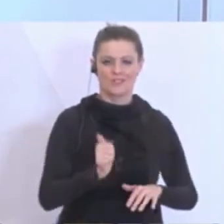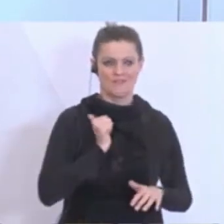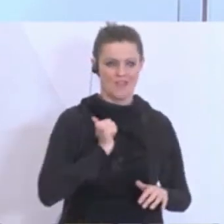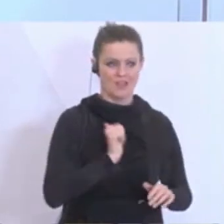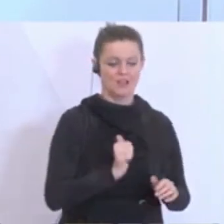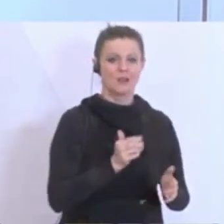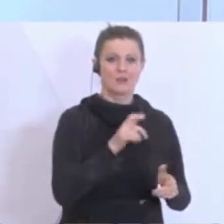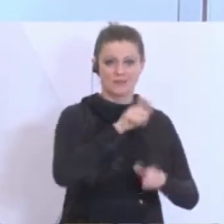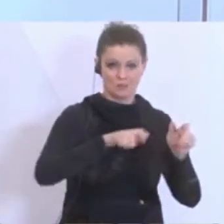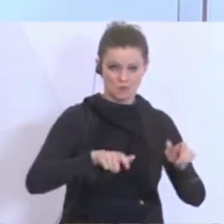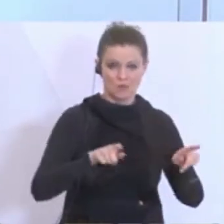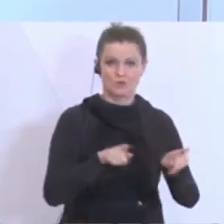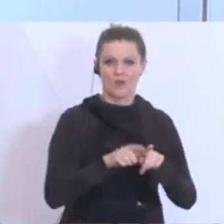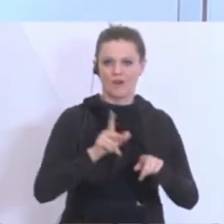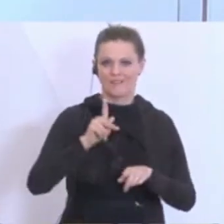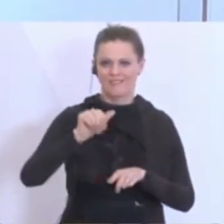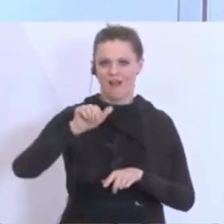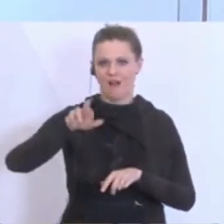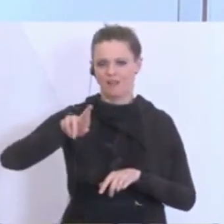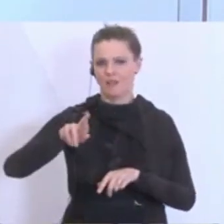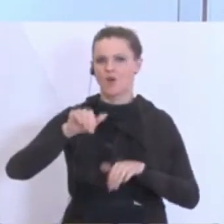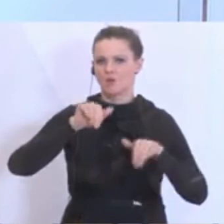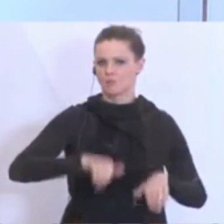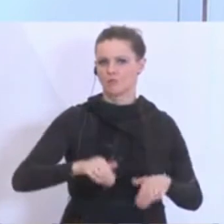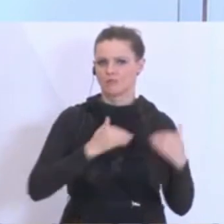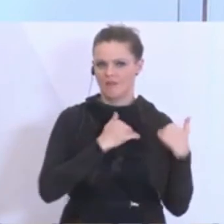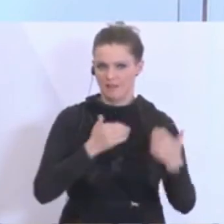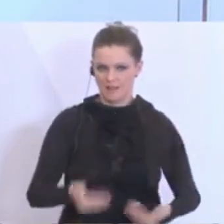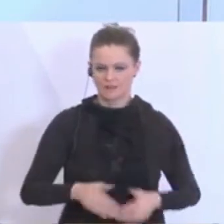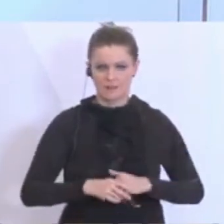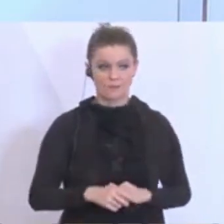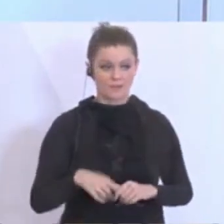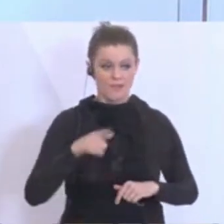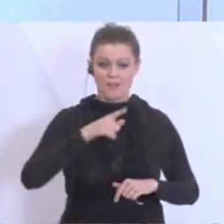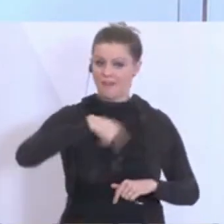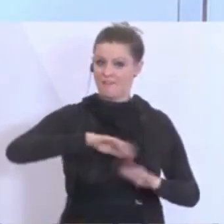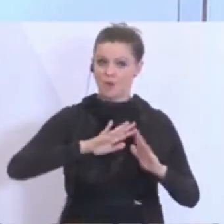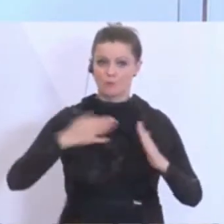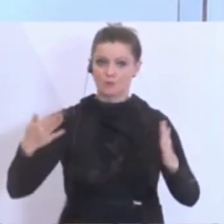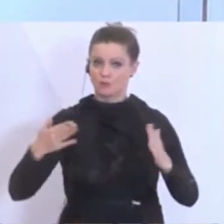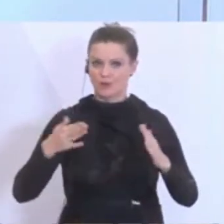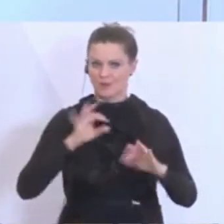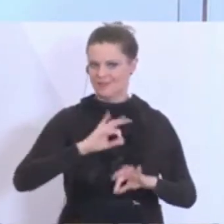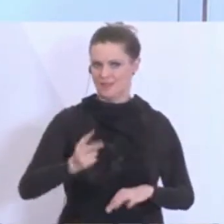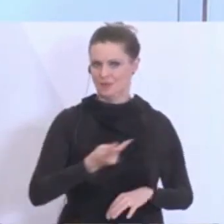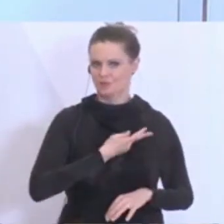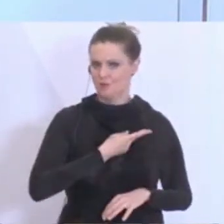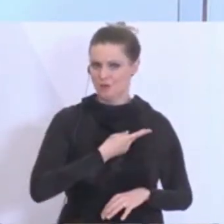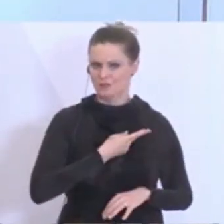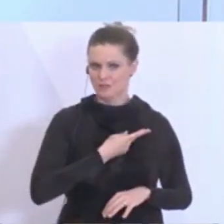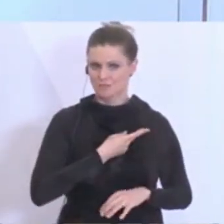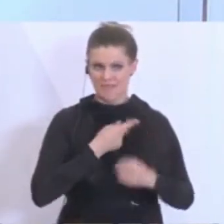zweiten Frage, was die Broschüre anbelangt, auf die wir sehr stolz sind, die es wahrscheinlich so in keinem anderen